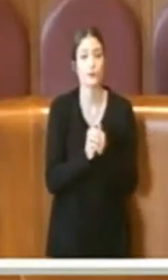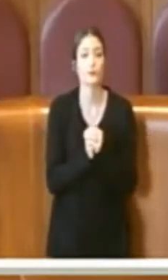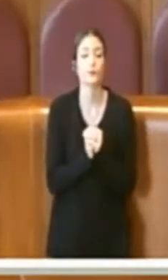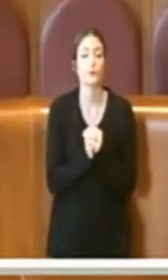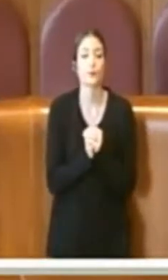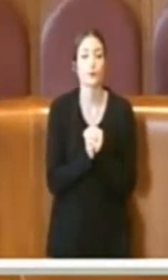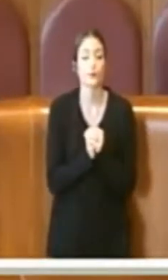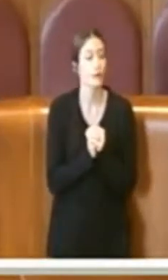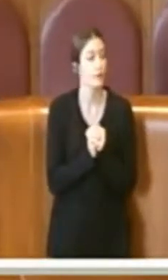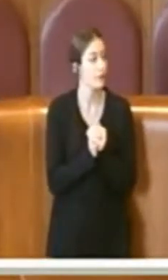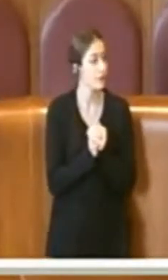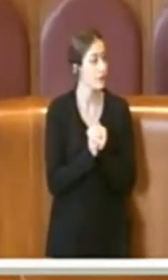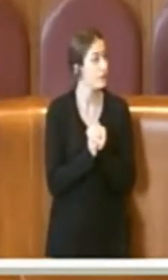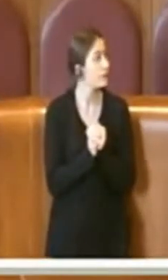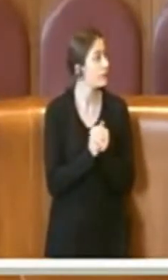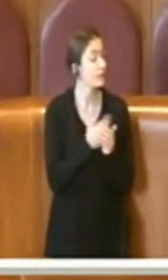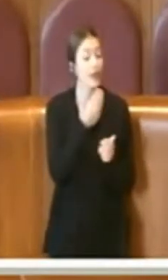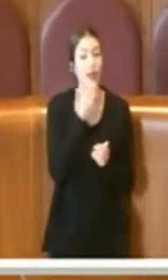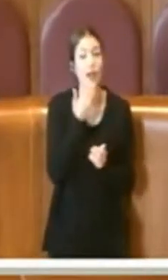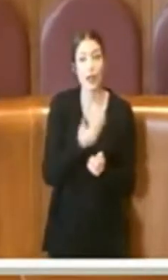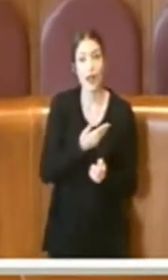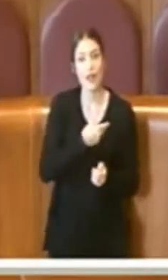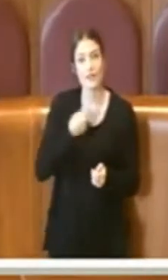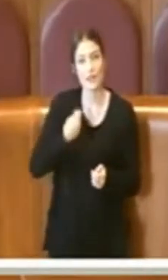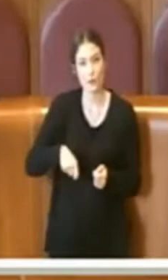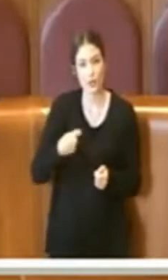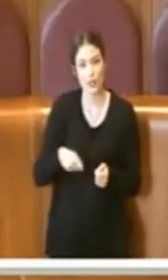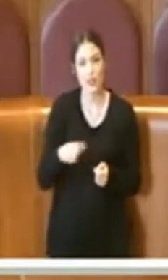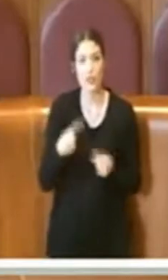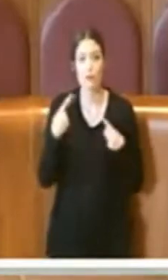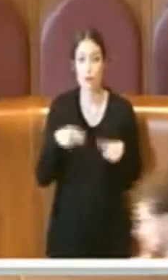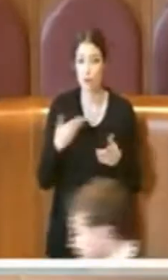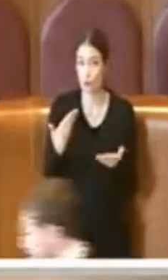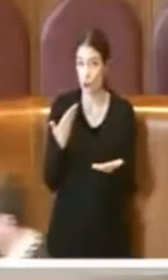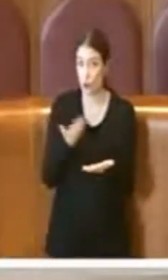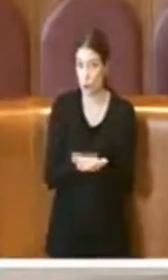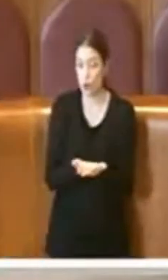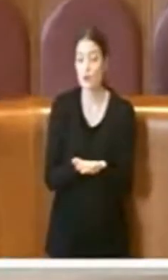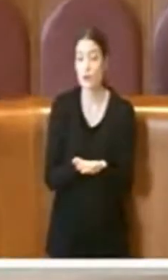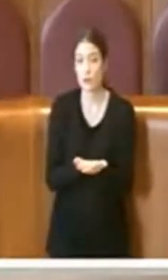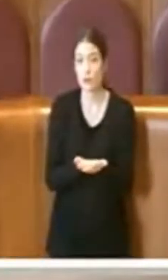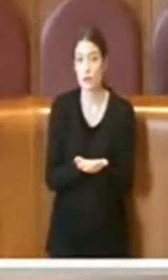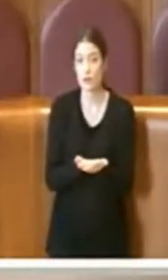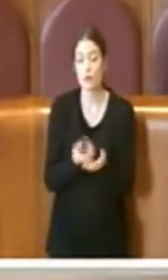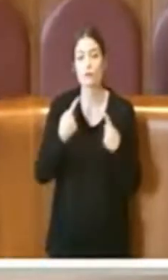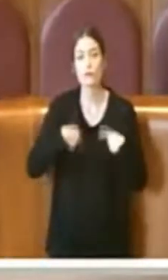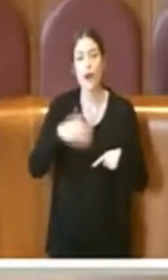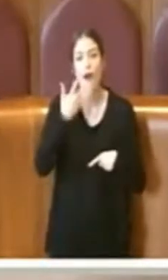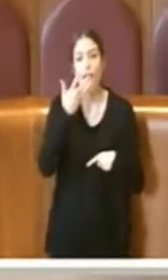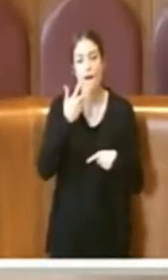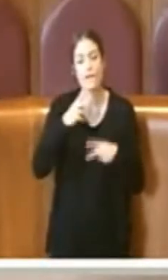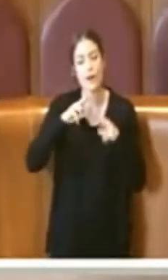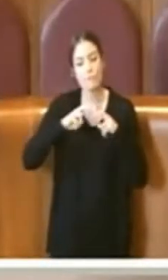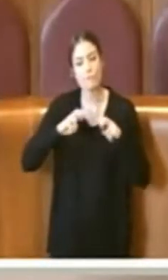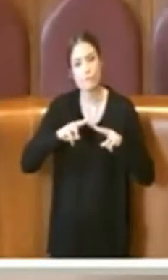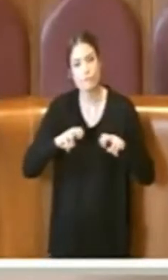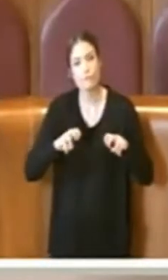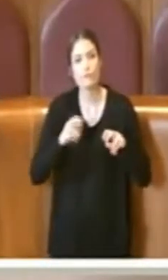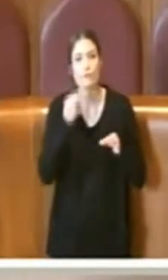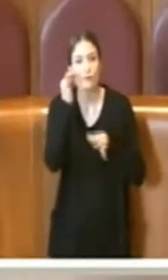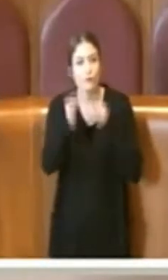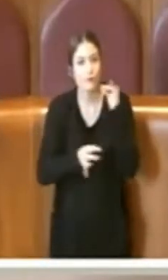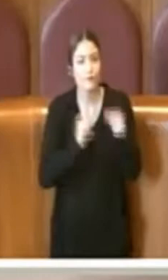Grazie Presidente. Con questa mozione andiamo a specificare meglio